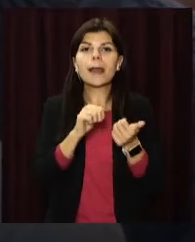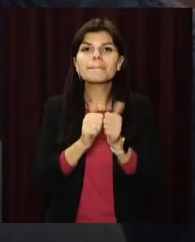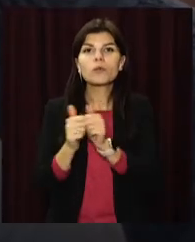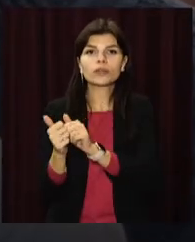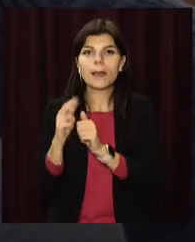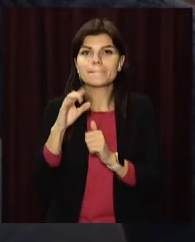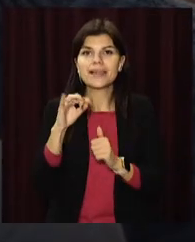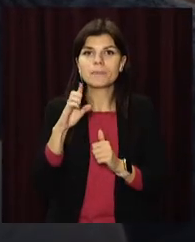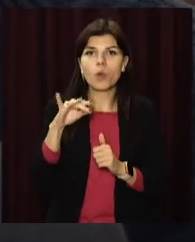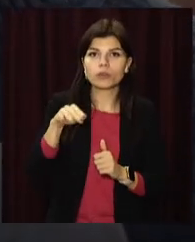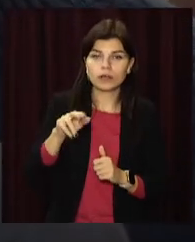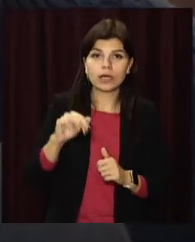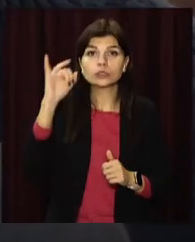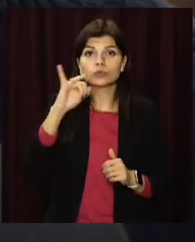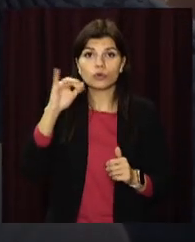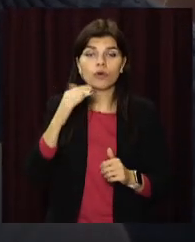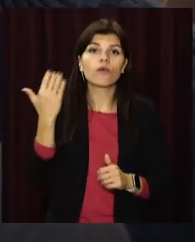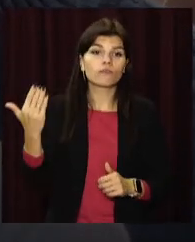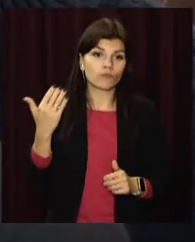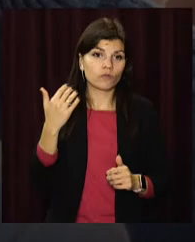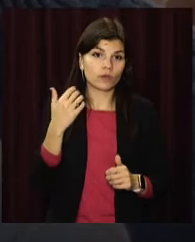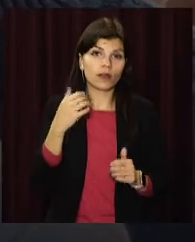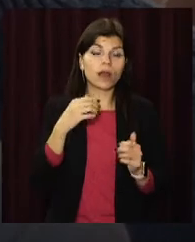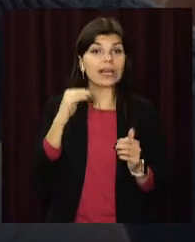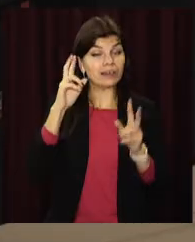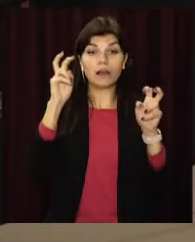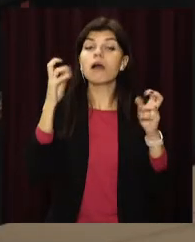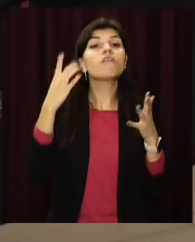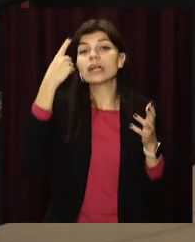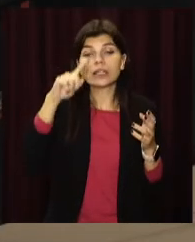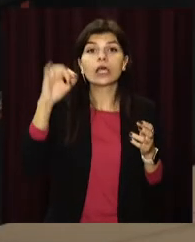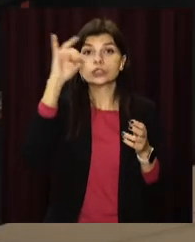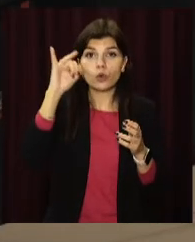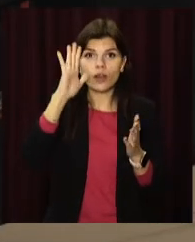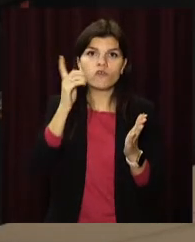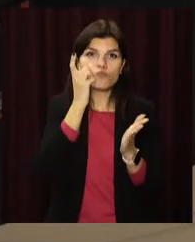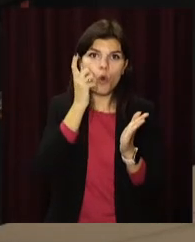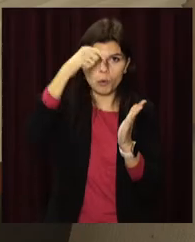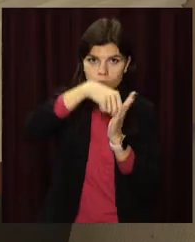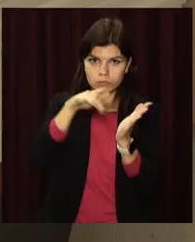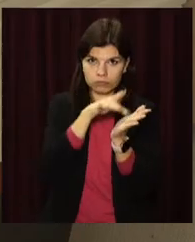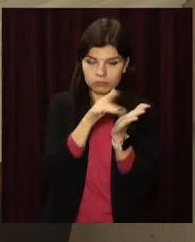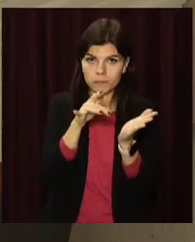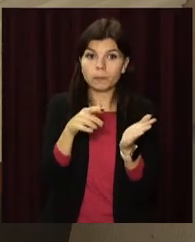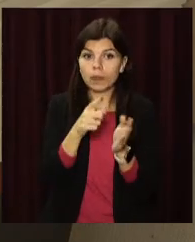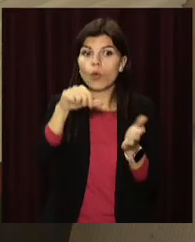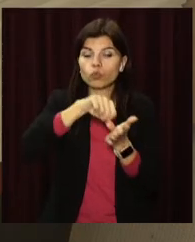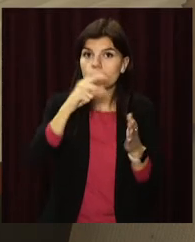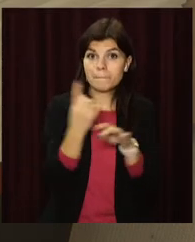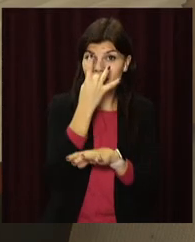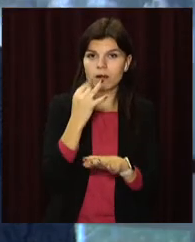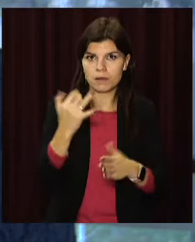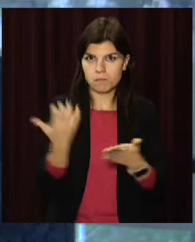Сергій Заїко. Історія Кам'янського у смартфоні – так називається його проєкт. Автора дія у конкурсі бере участь вперше і одразу